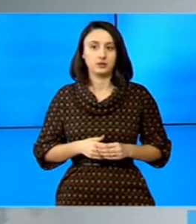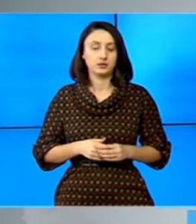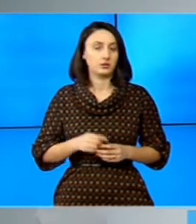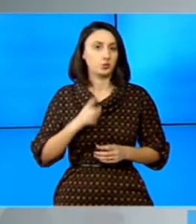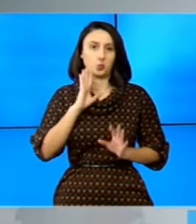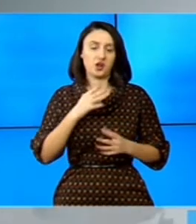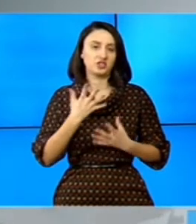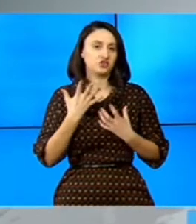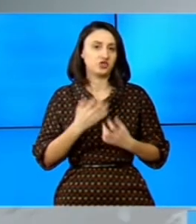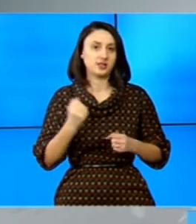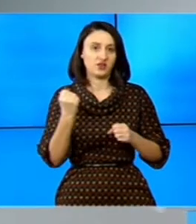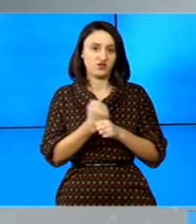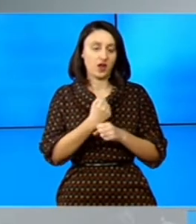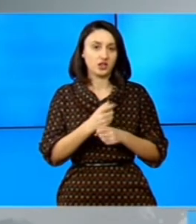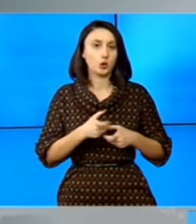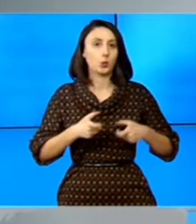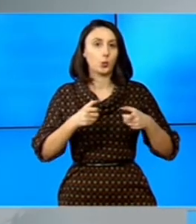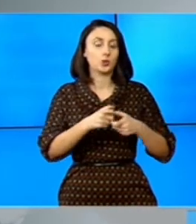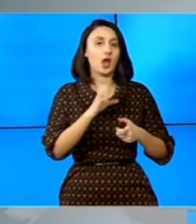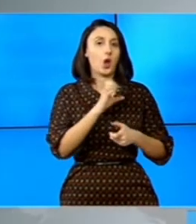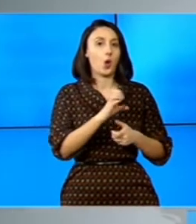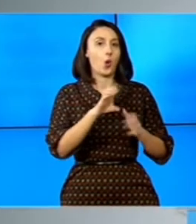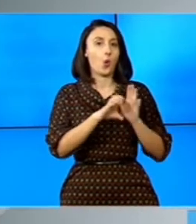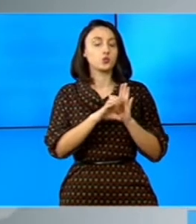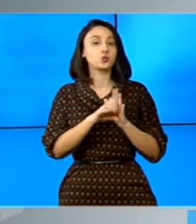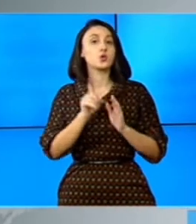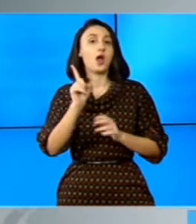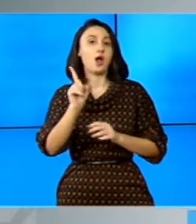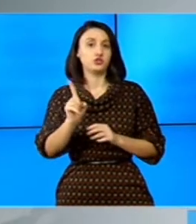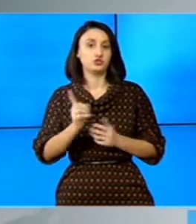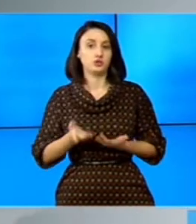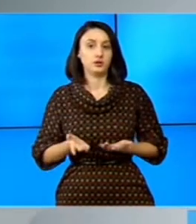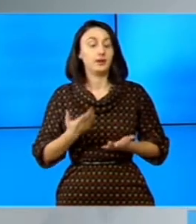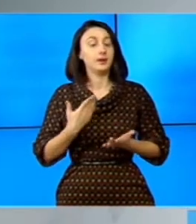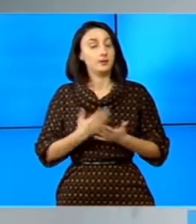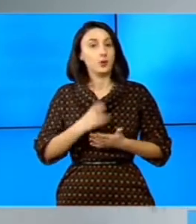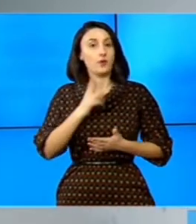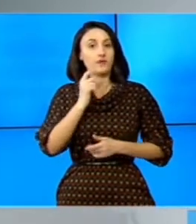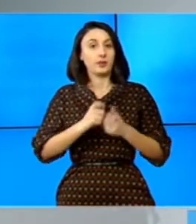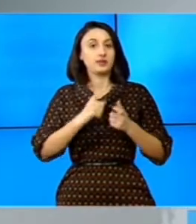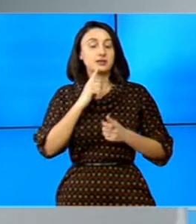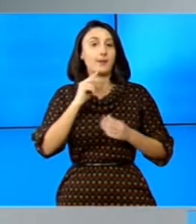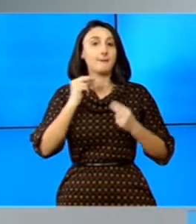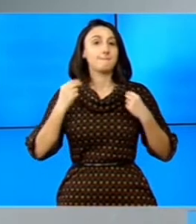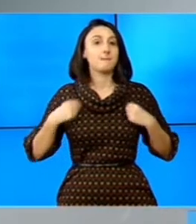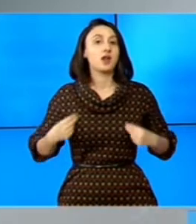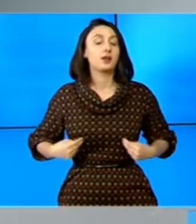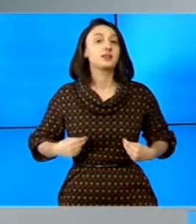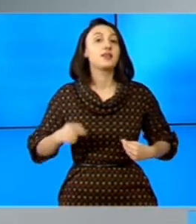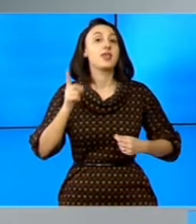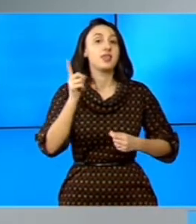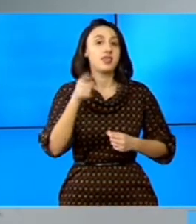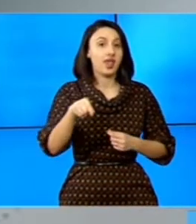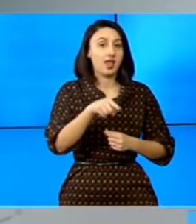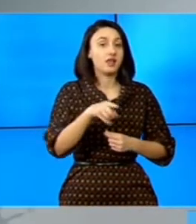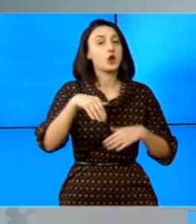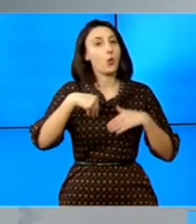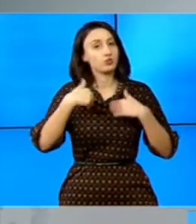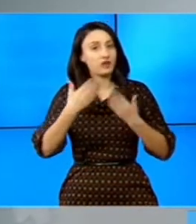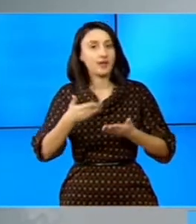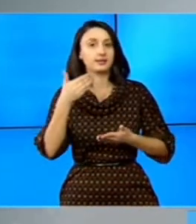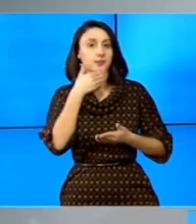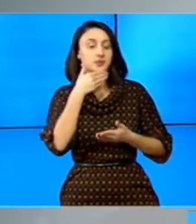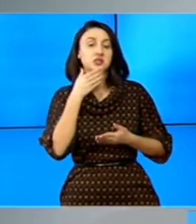să facă Curtea Constituțională aici, mai ales că este vorba despre parlamentari. Ei și-au dat această